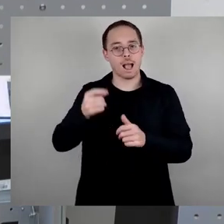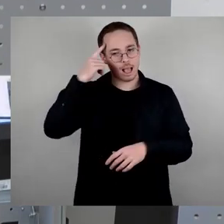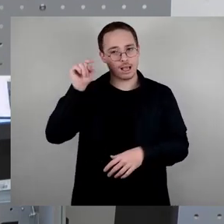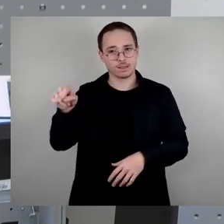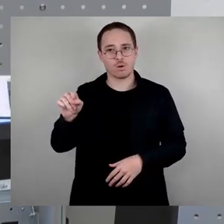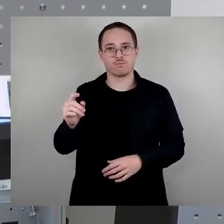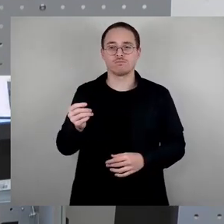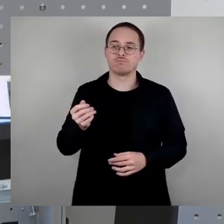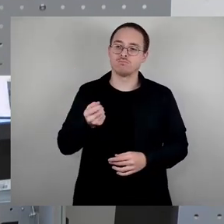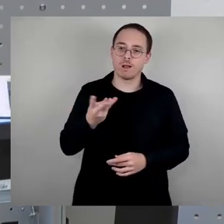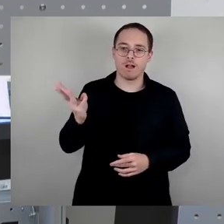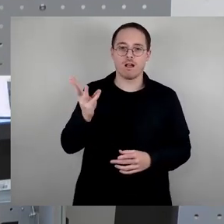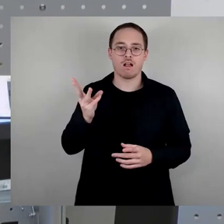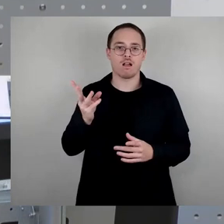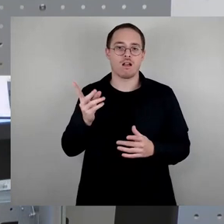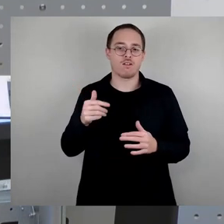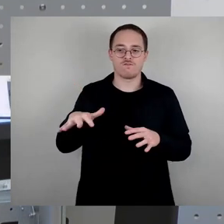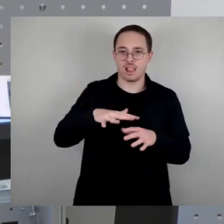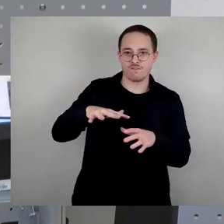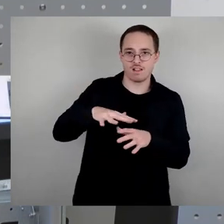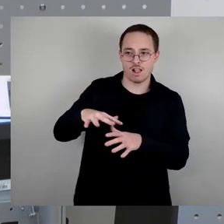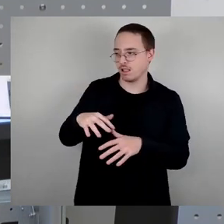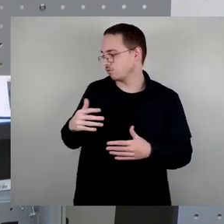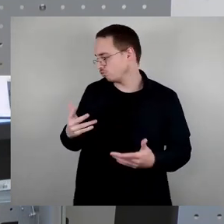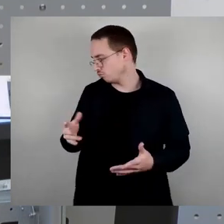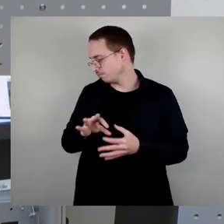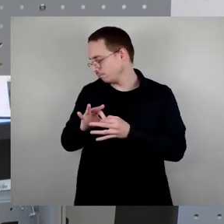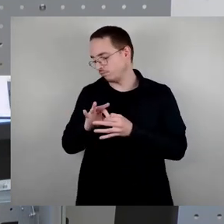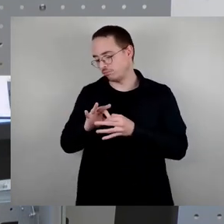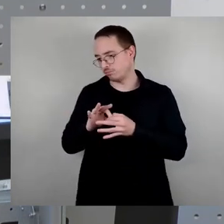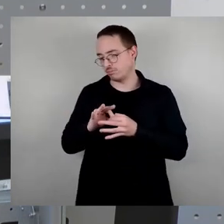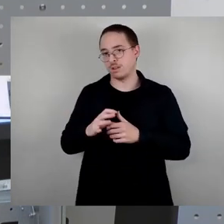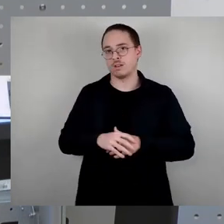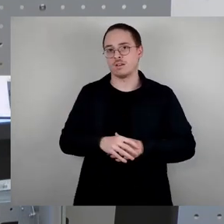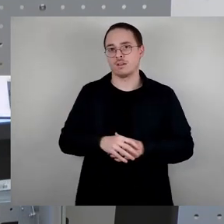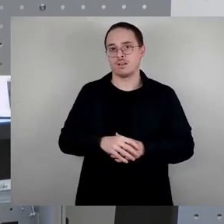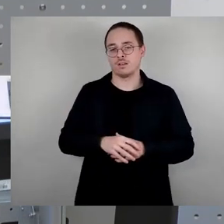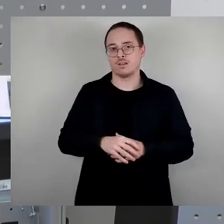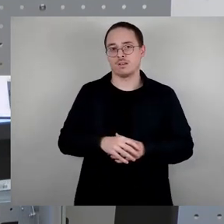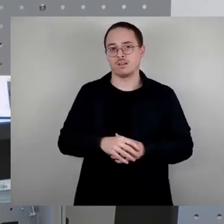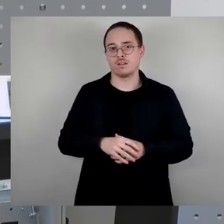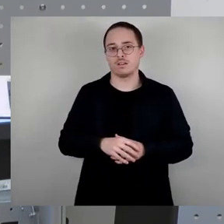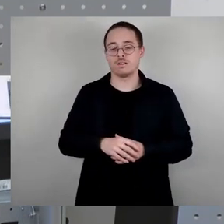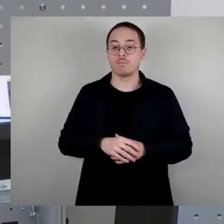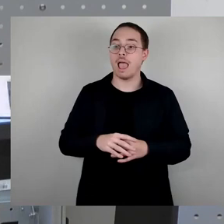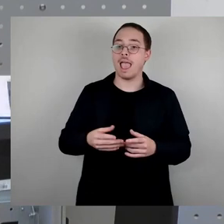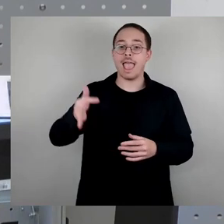Er spricht Empfehlungen zum Umgang mit dem Erinnern und Bildung und Vermittlung von Erinnerungsorten aus.